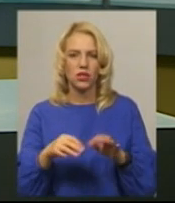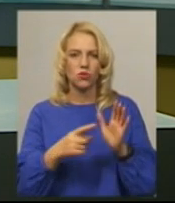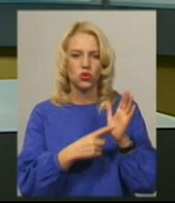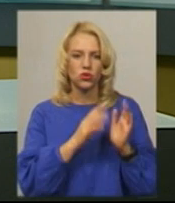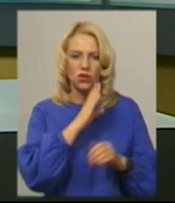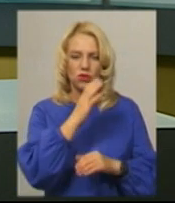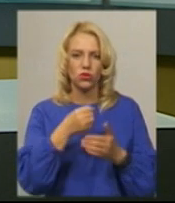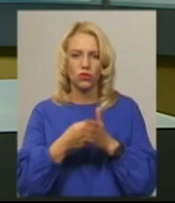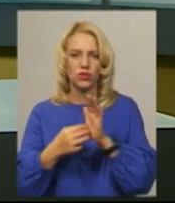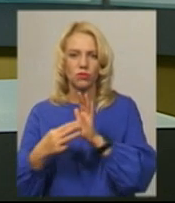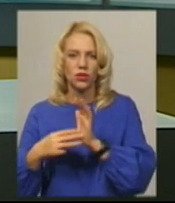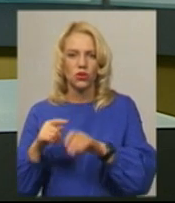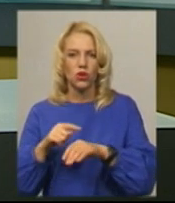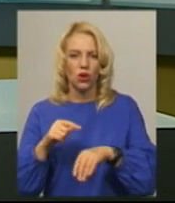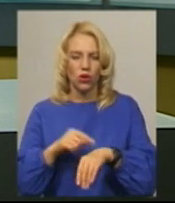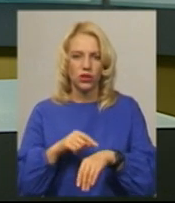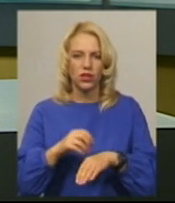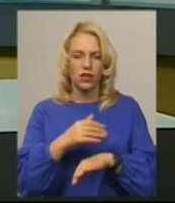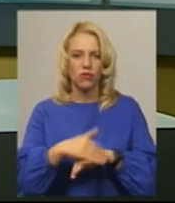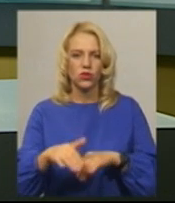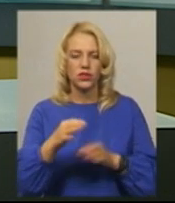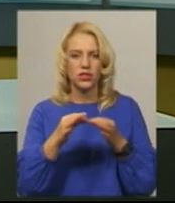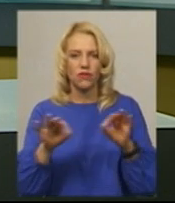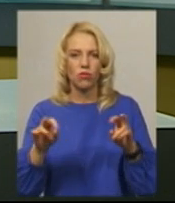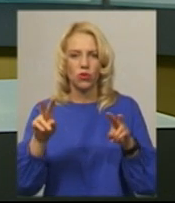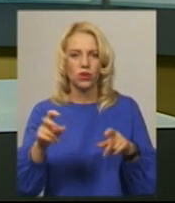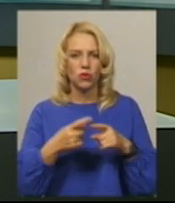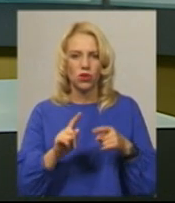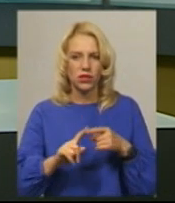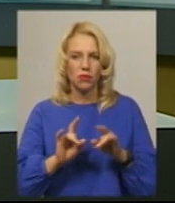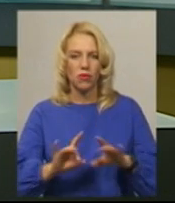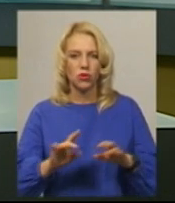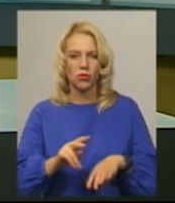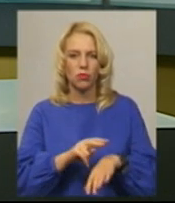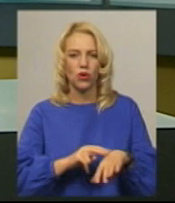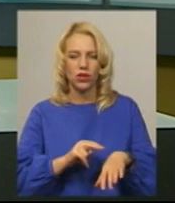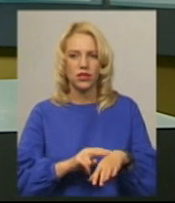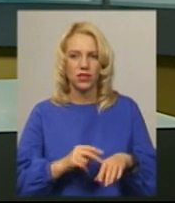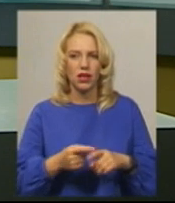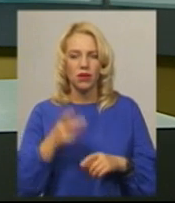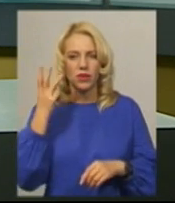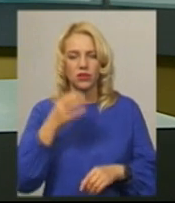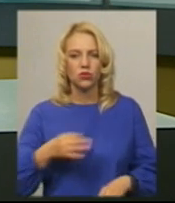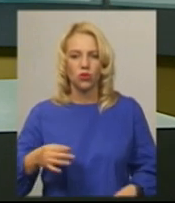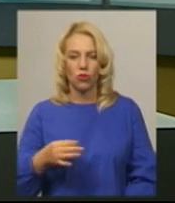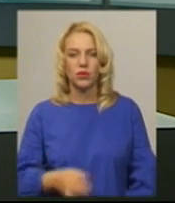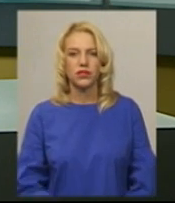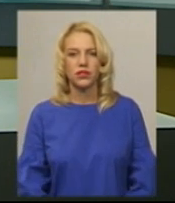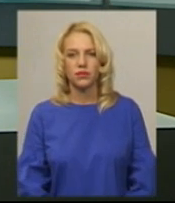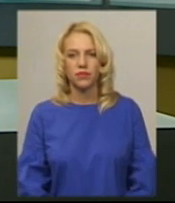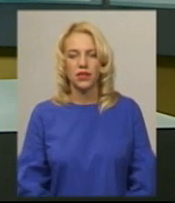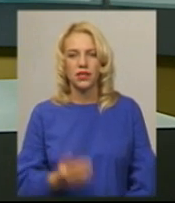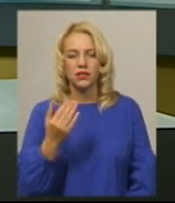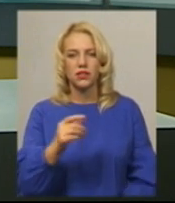18 години. На вулиці Свободи про це повідомила прес-секретар управління патрульної поліції в Хмельницькій області Людмила Чернелевська.